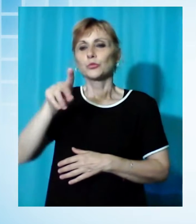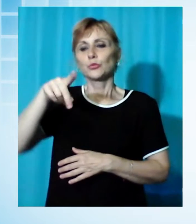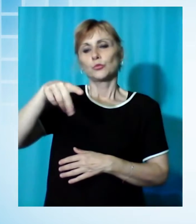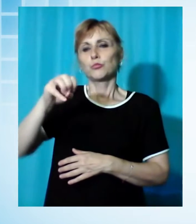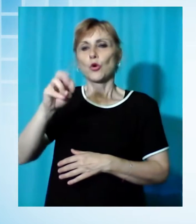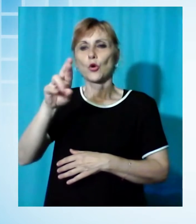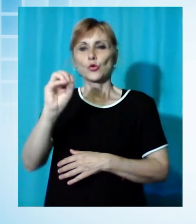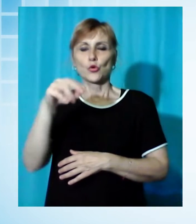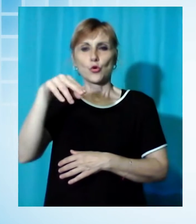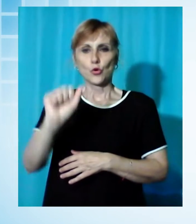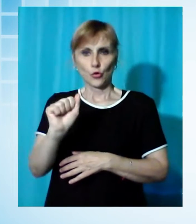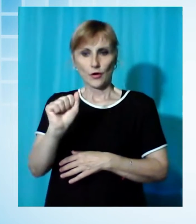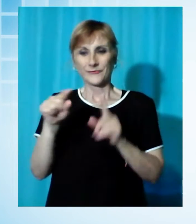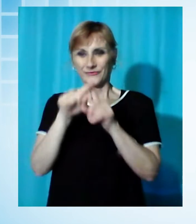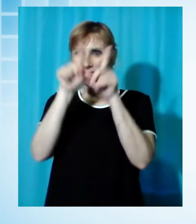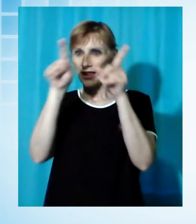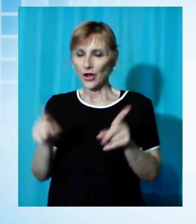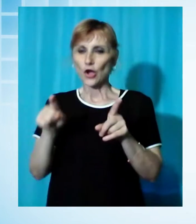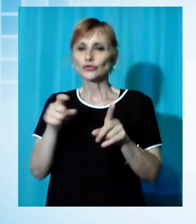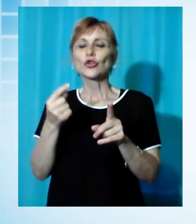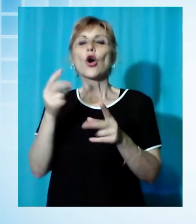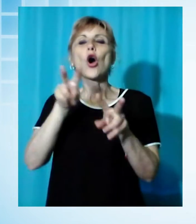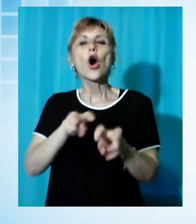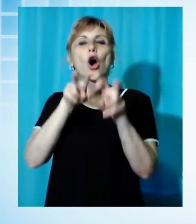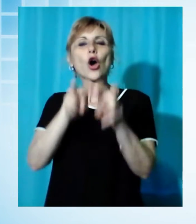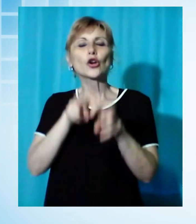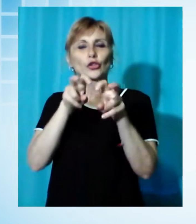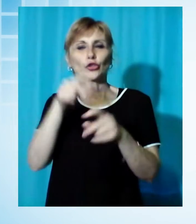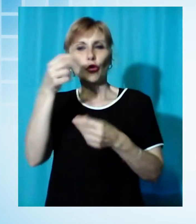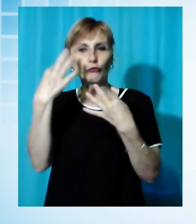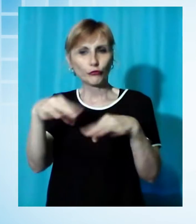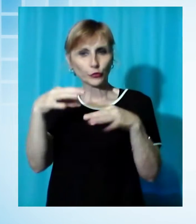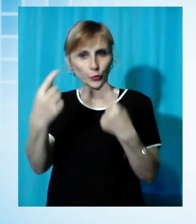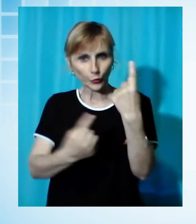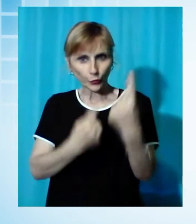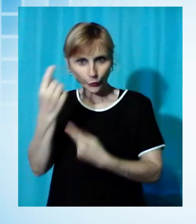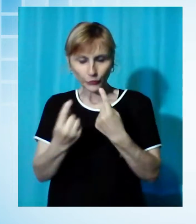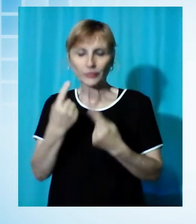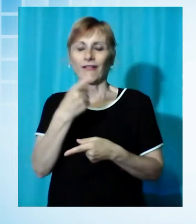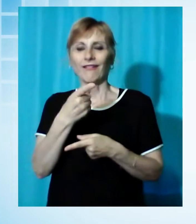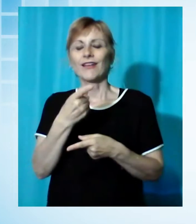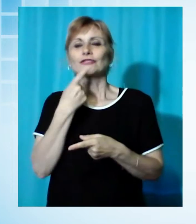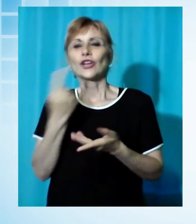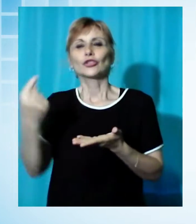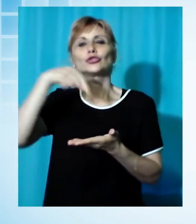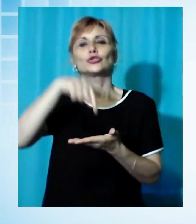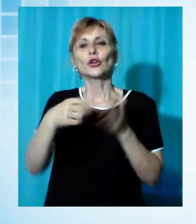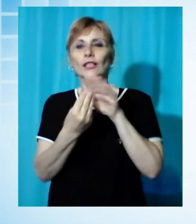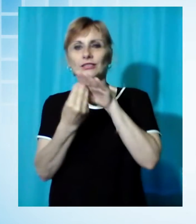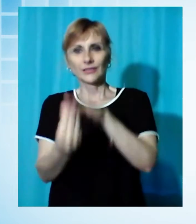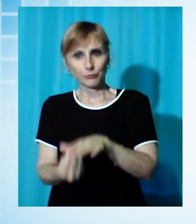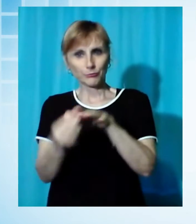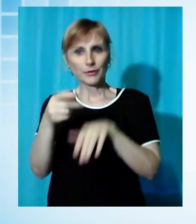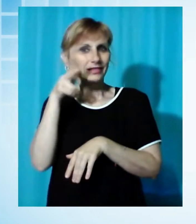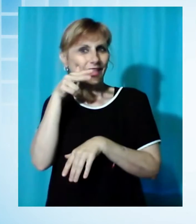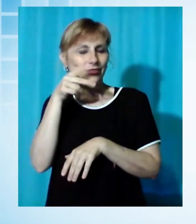staff del negozio Ortofrutta Lucca Centro ha accolto in festa il ritorno di una dipendente, rientrata al lavoro dopo aver sconfitto il